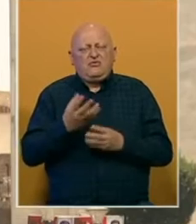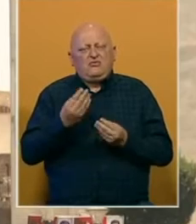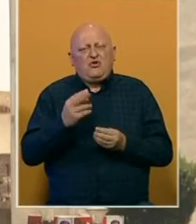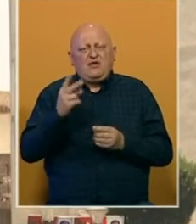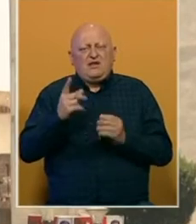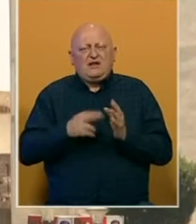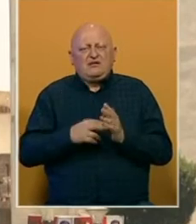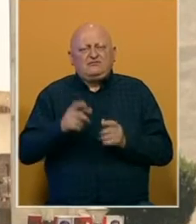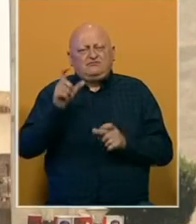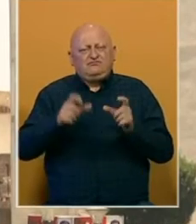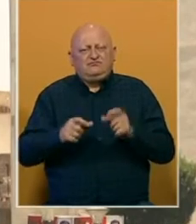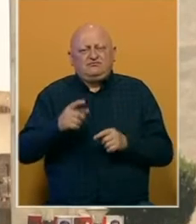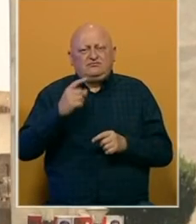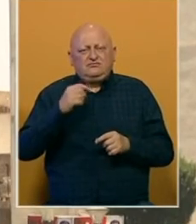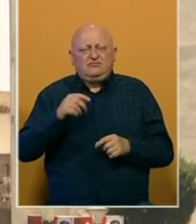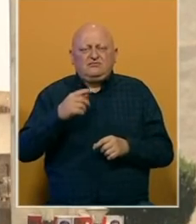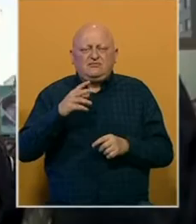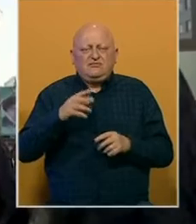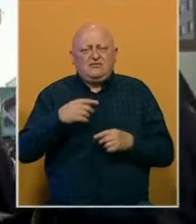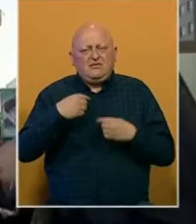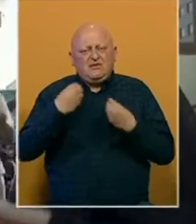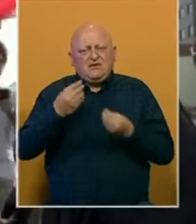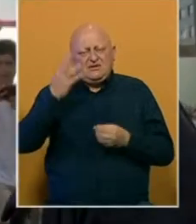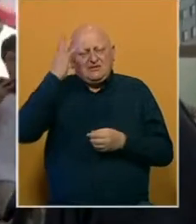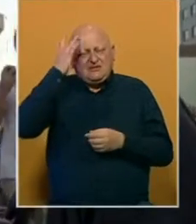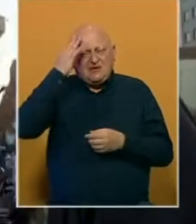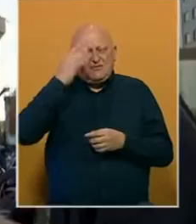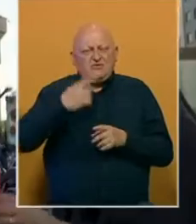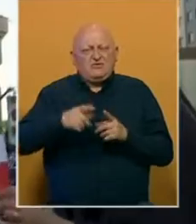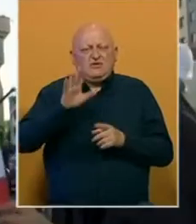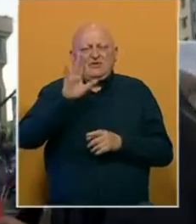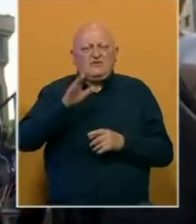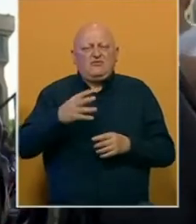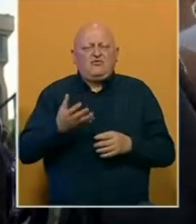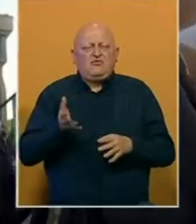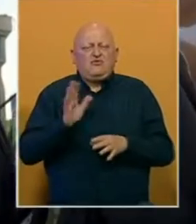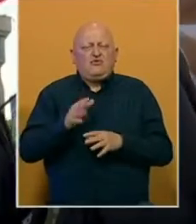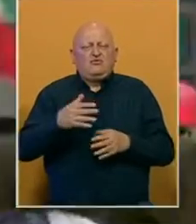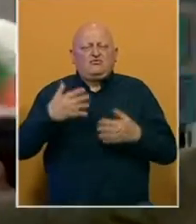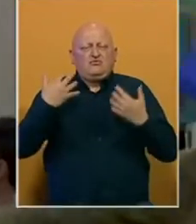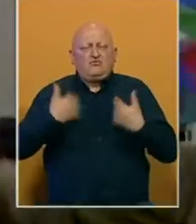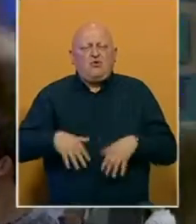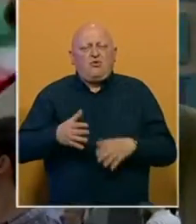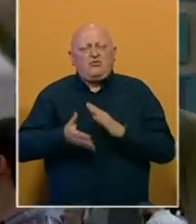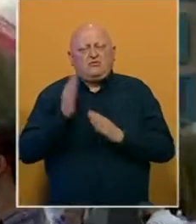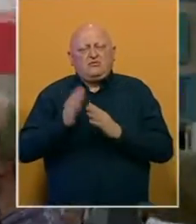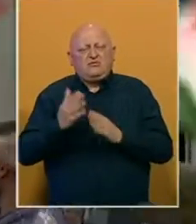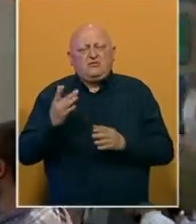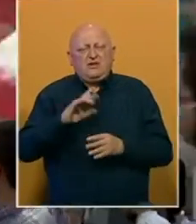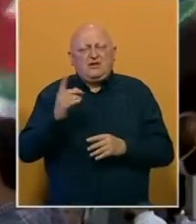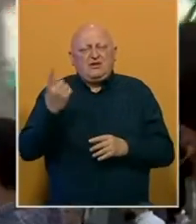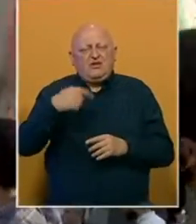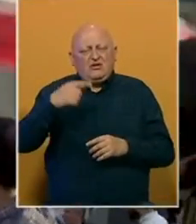Iranci i aktivisti za ljudska prava izrazili su zabrinutost zbog njegove uloge u pogubljenjima više tisuća političkih